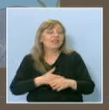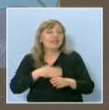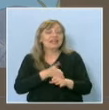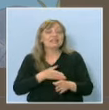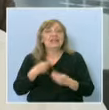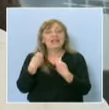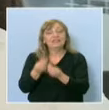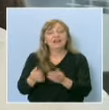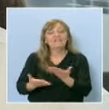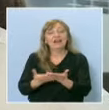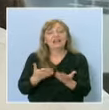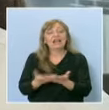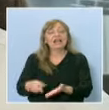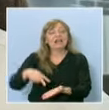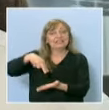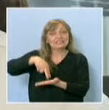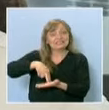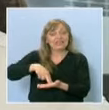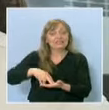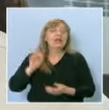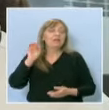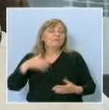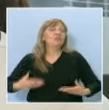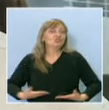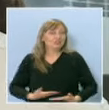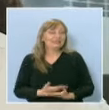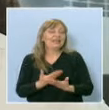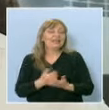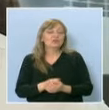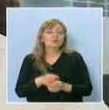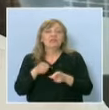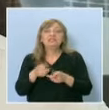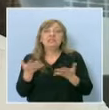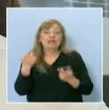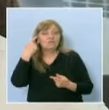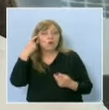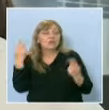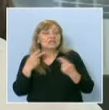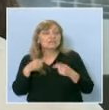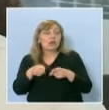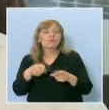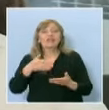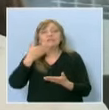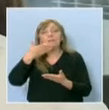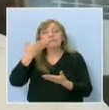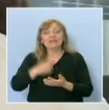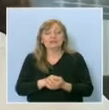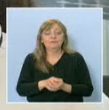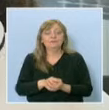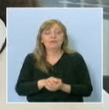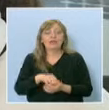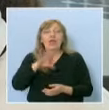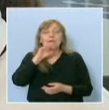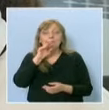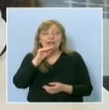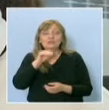да стане. Беше ми интересно. И какво разбрати от тази приказка? Че патето